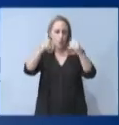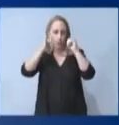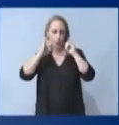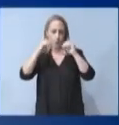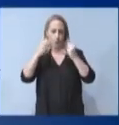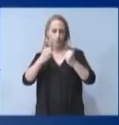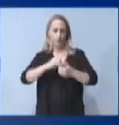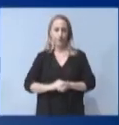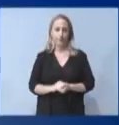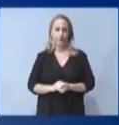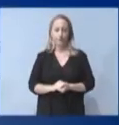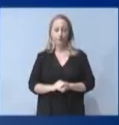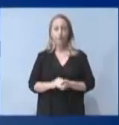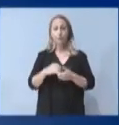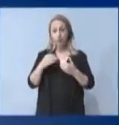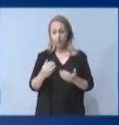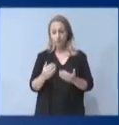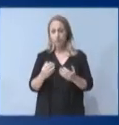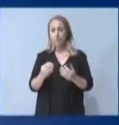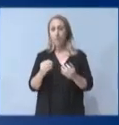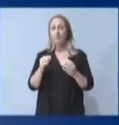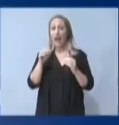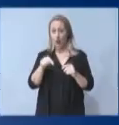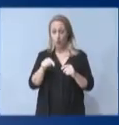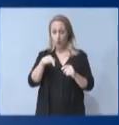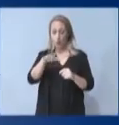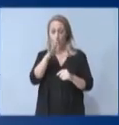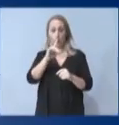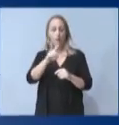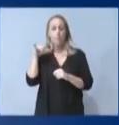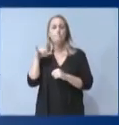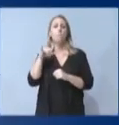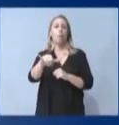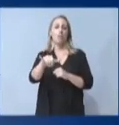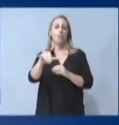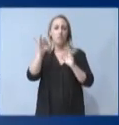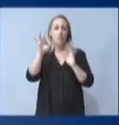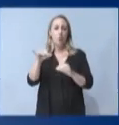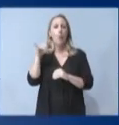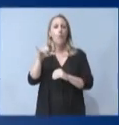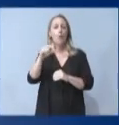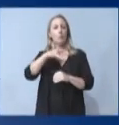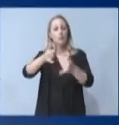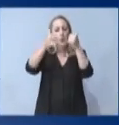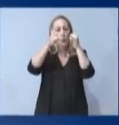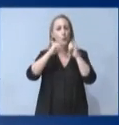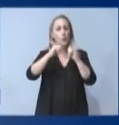Θα έχει, ωστόσο, μόνιμο χαρακτήρα υπέρ των κοινοτρόφων μας.